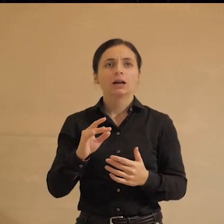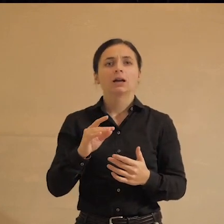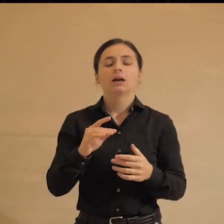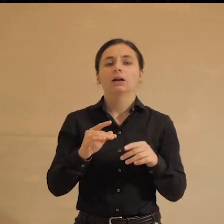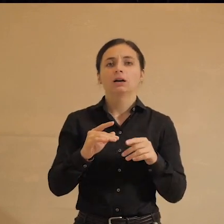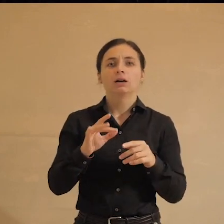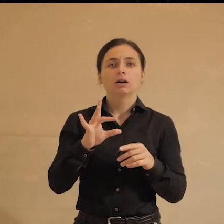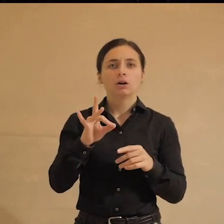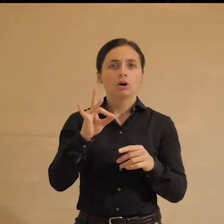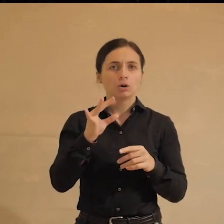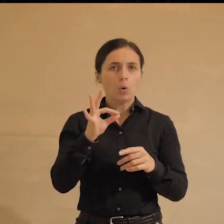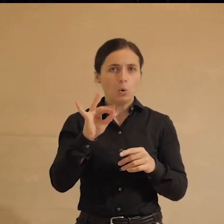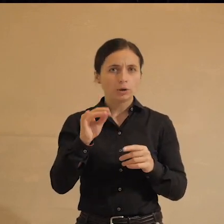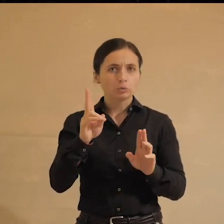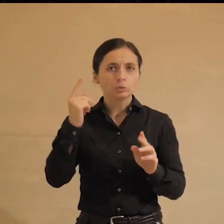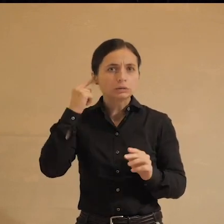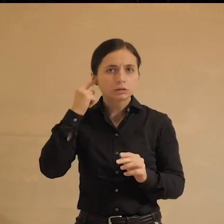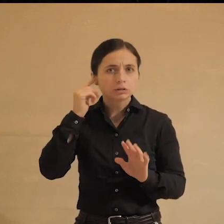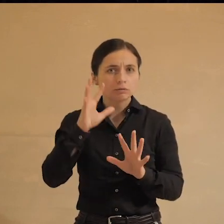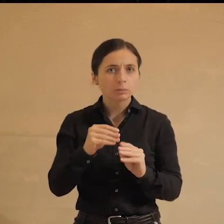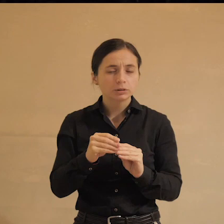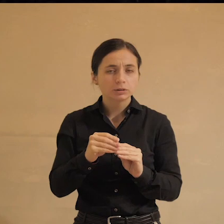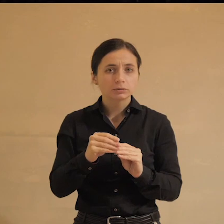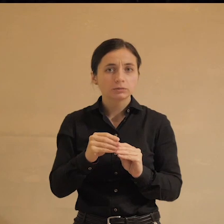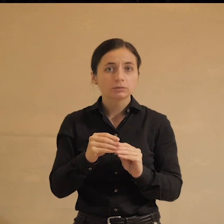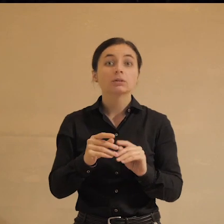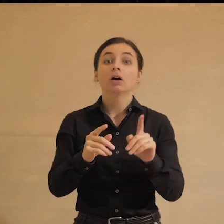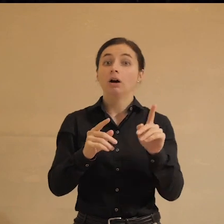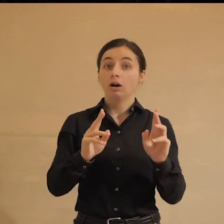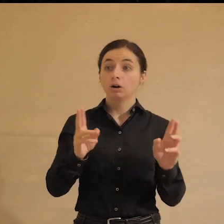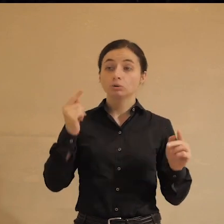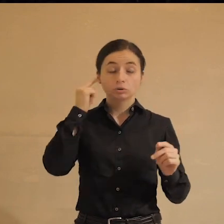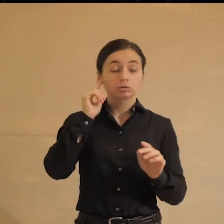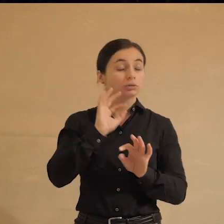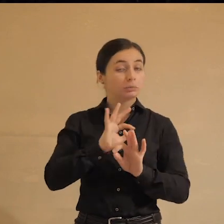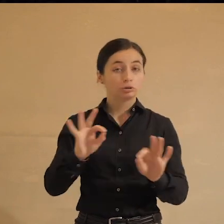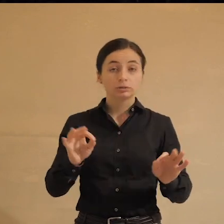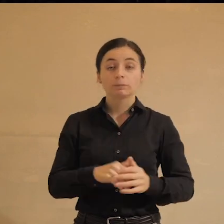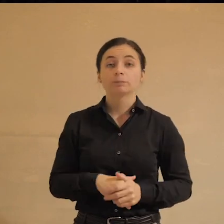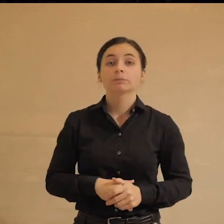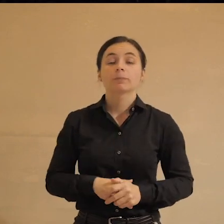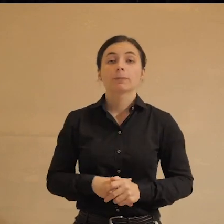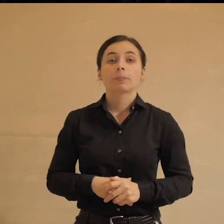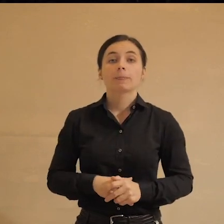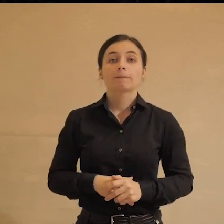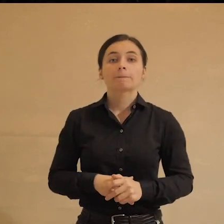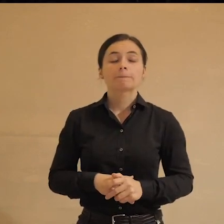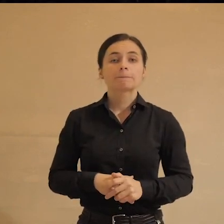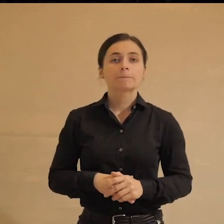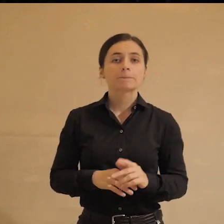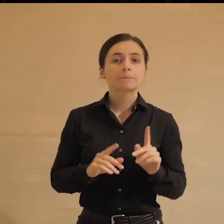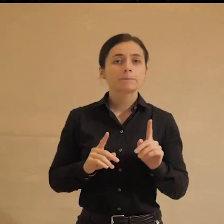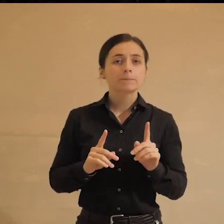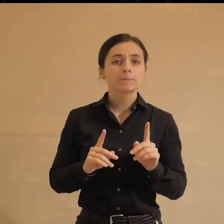инициатива. Кто-нибудь слышал про РОИ когда-нибудь? А, кто-то слышал, замечательно. Что?